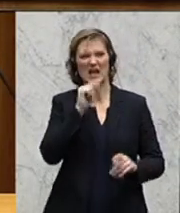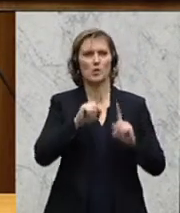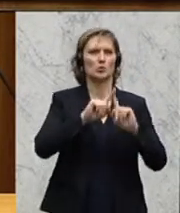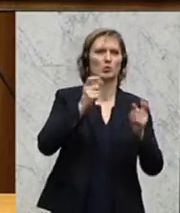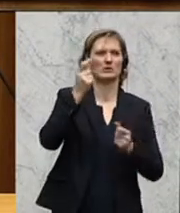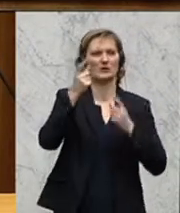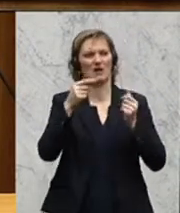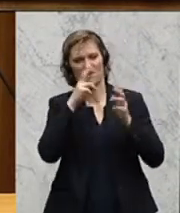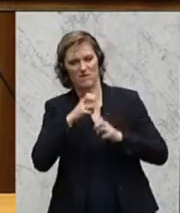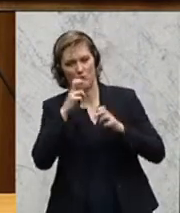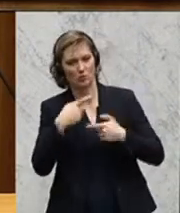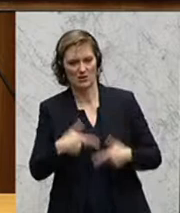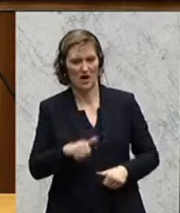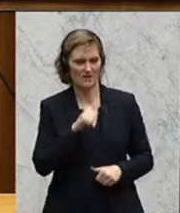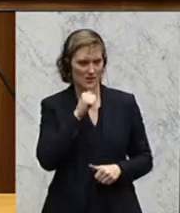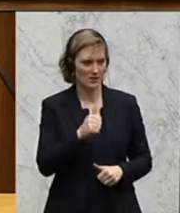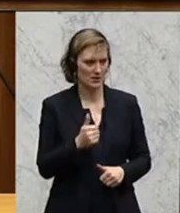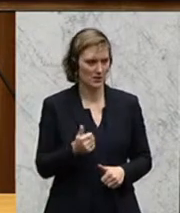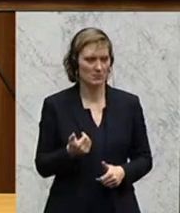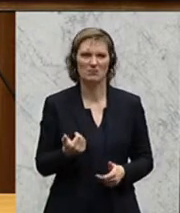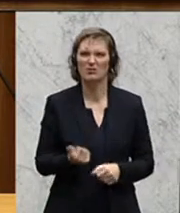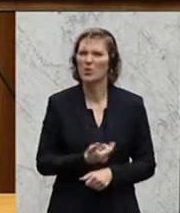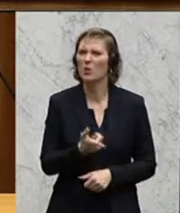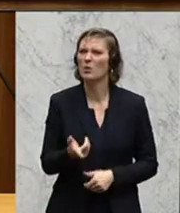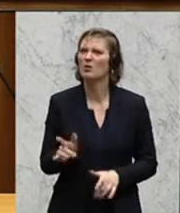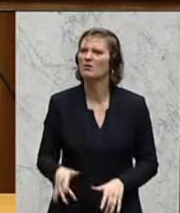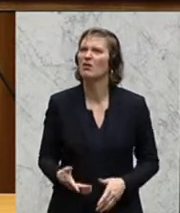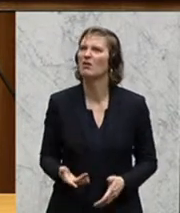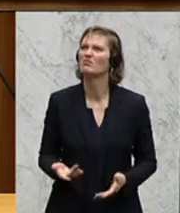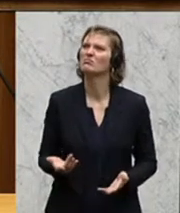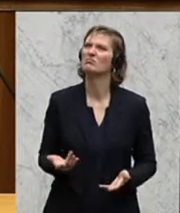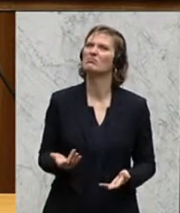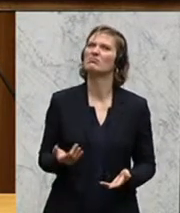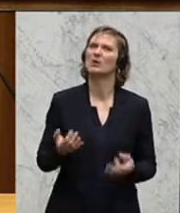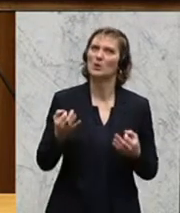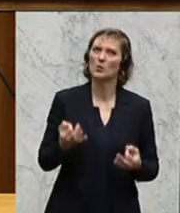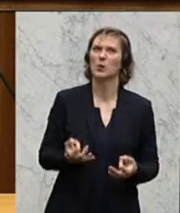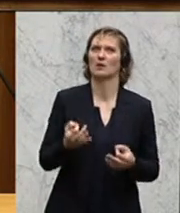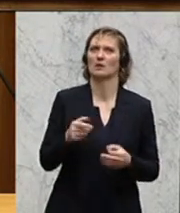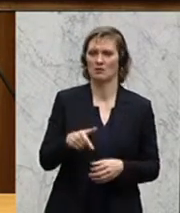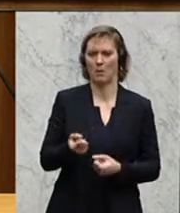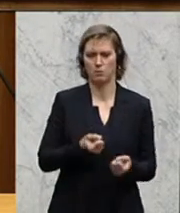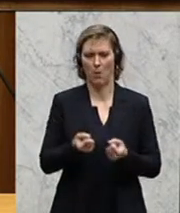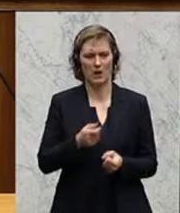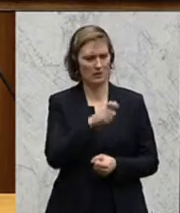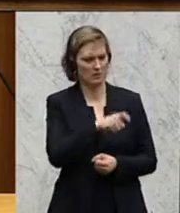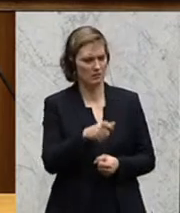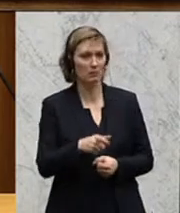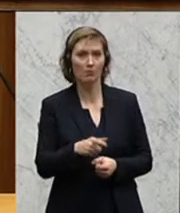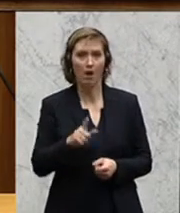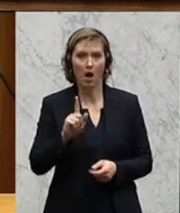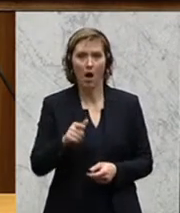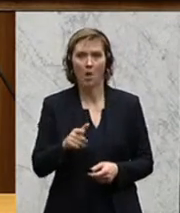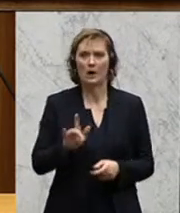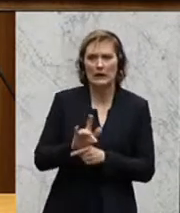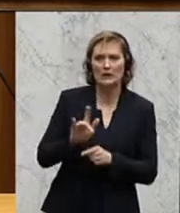sonstigen Nachforschungen geben darf, dass das nicht auch für jene gilt, die hier Politik machen und oft auch